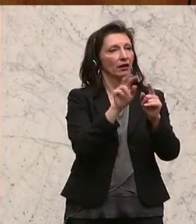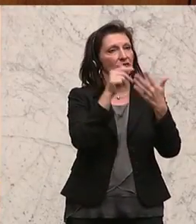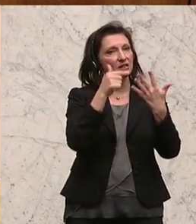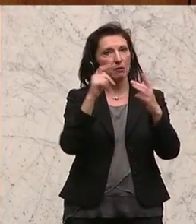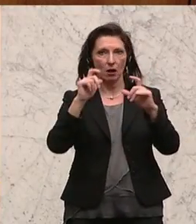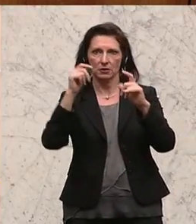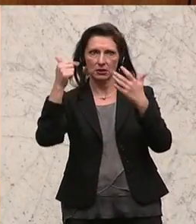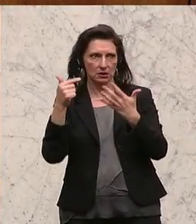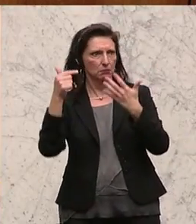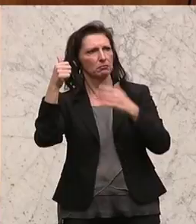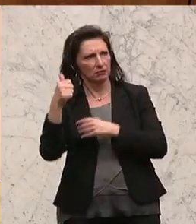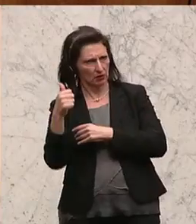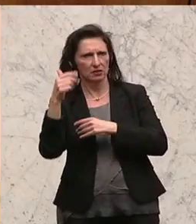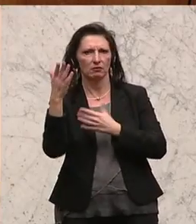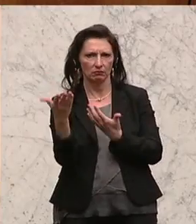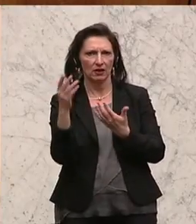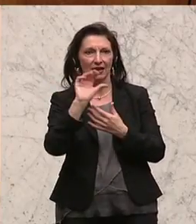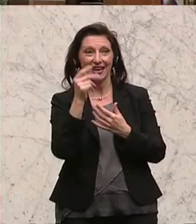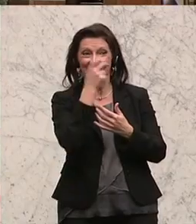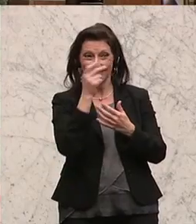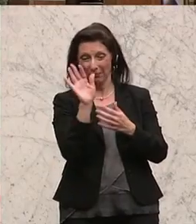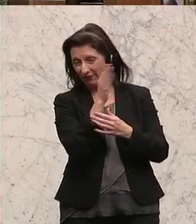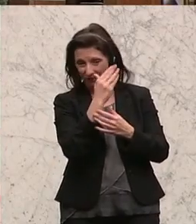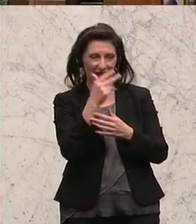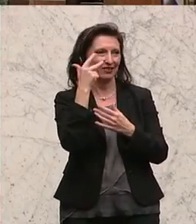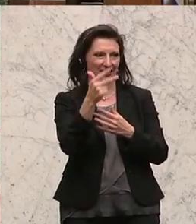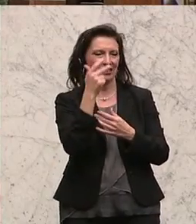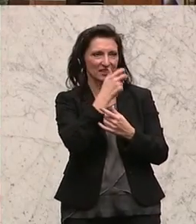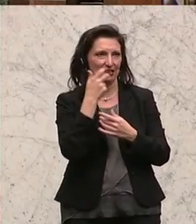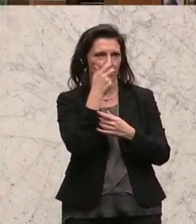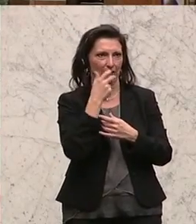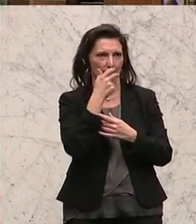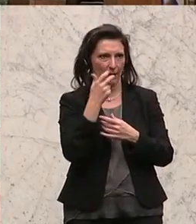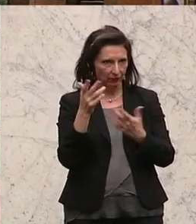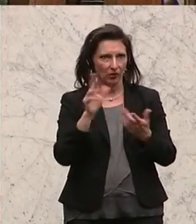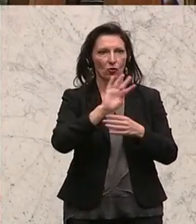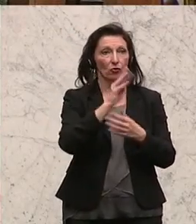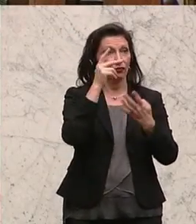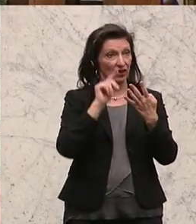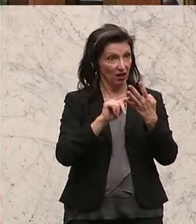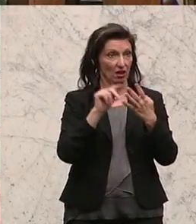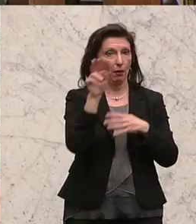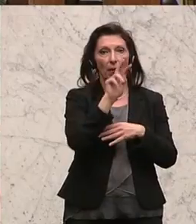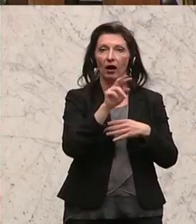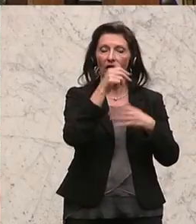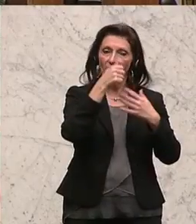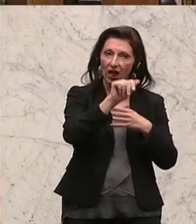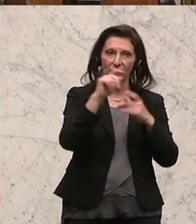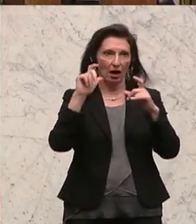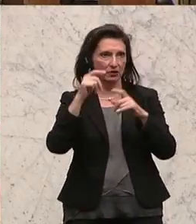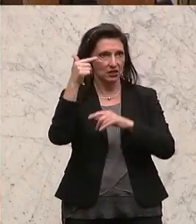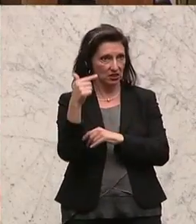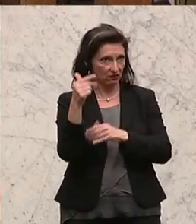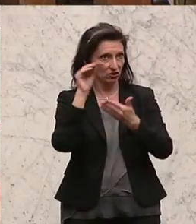Ziffer 1 wird die Wortfolge 1. September durch die Wortfolge 30. September ersetzt. Viertens, § 11 Absatz 2 lautet